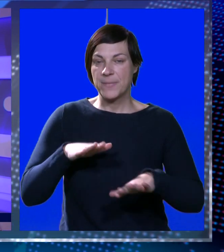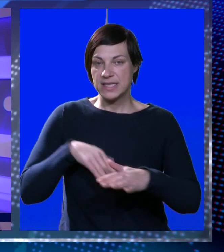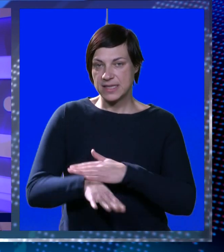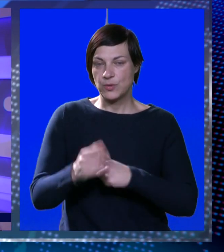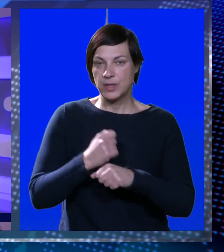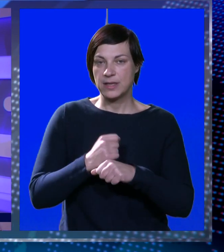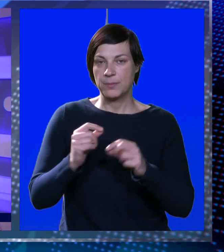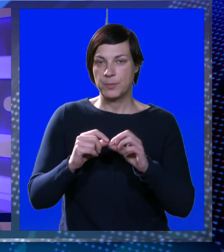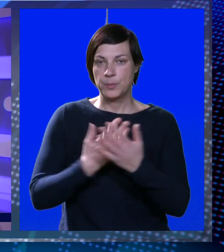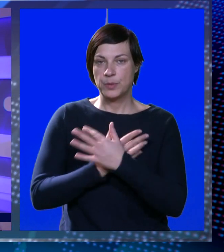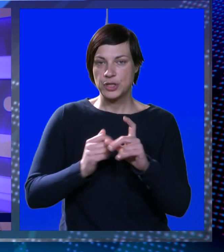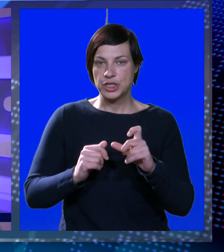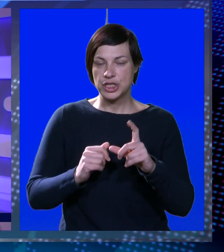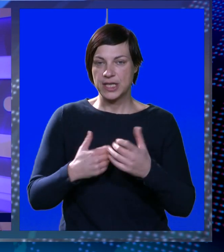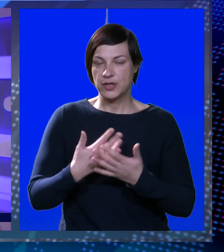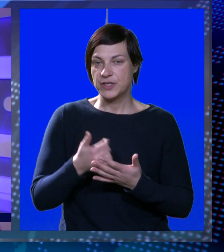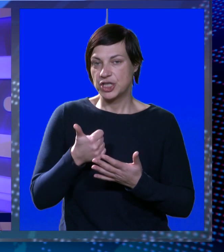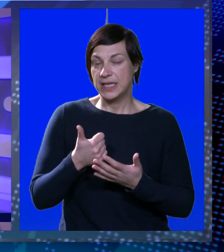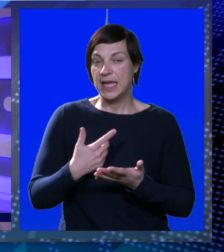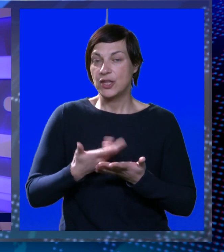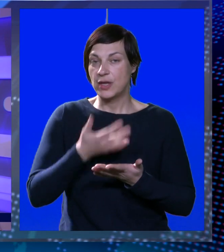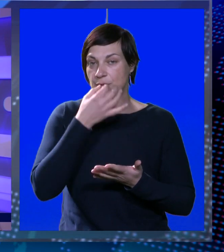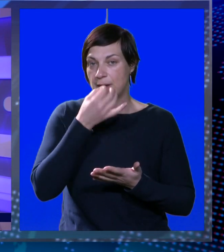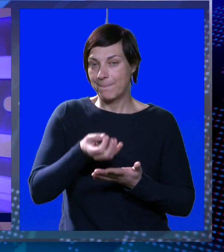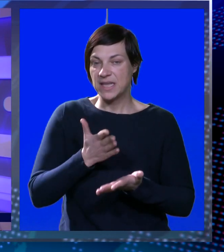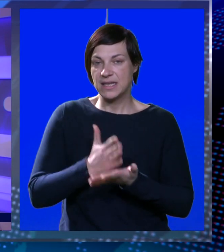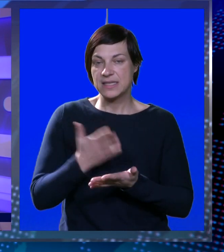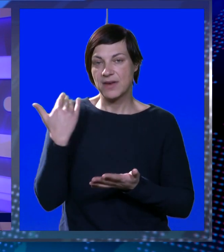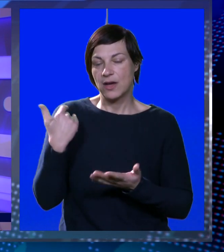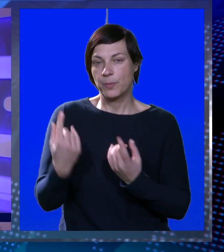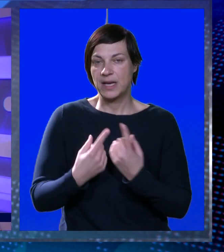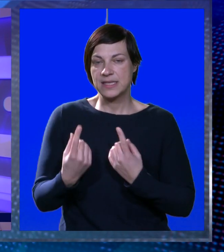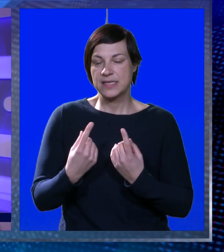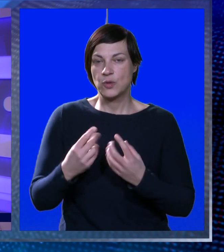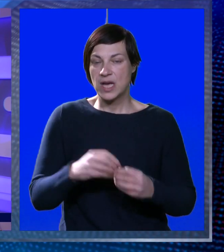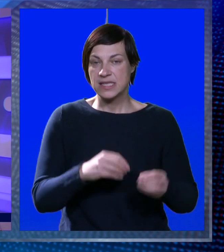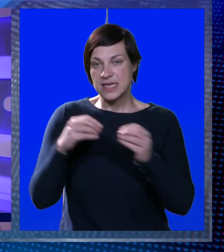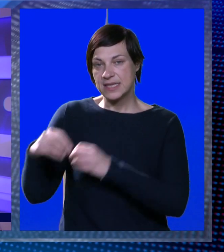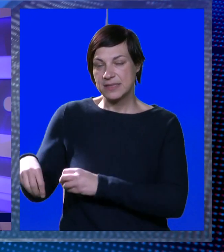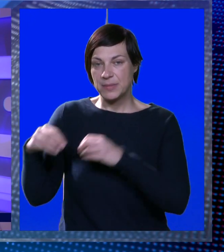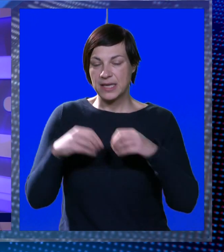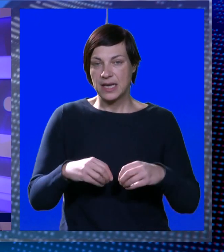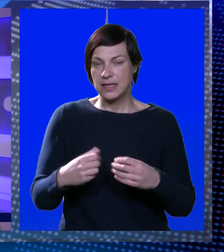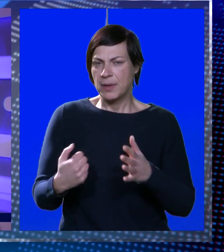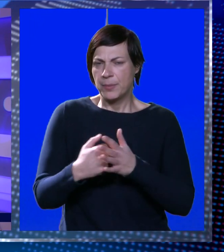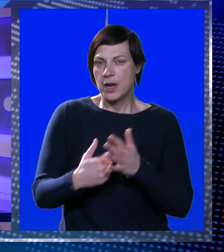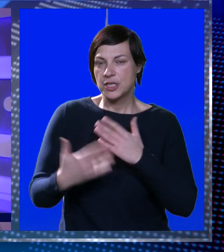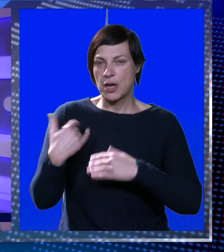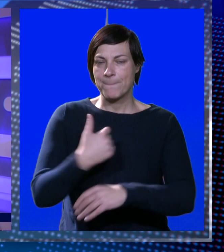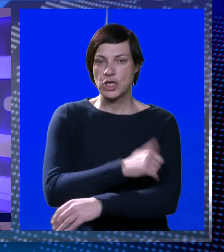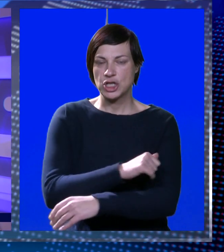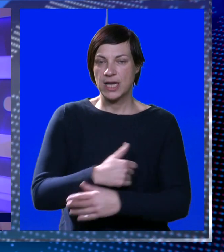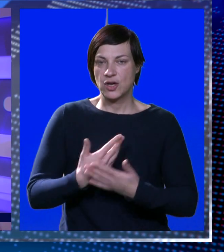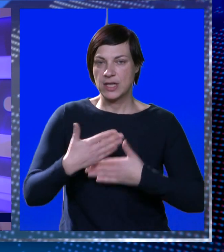bio je ministar unutarnjih poslova Davor Božinović. Jedno od aktualnih pitanja svakako je bila situacija s migrantima i njihovo premlačivanje